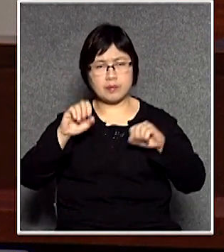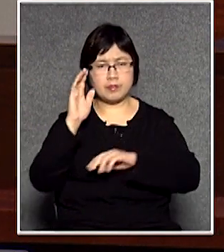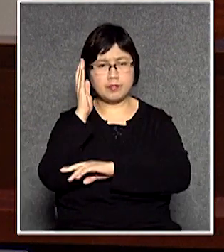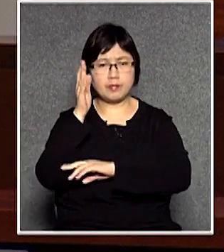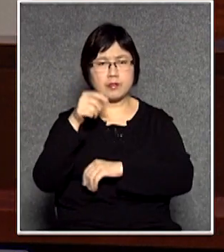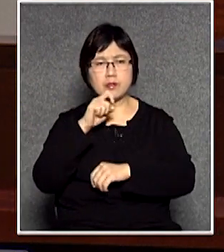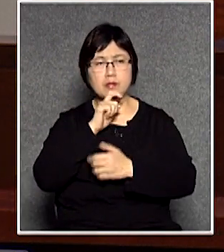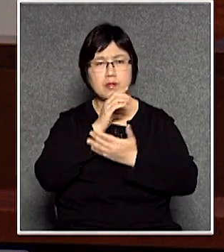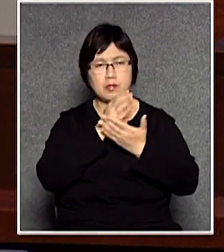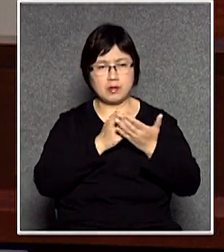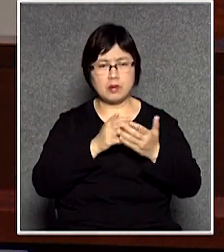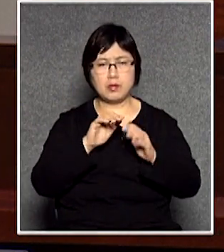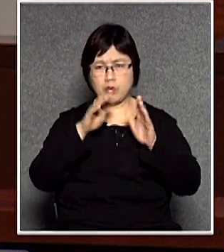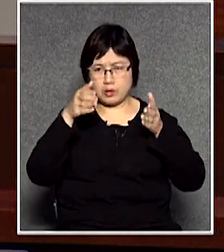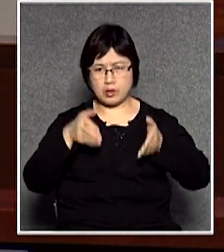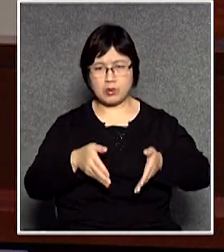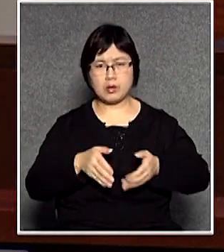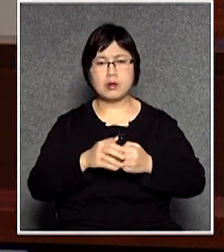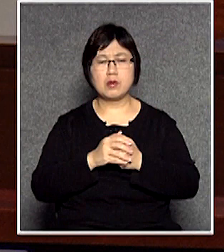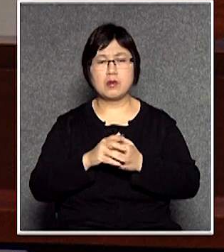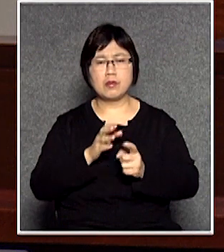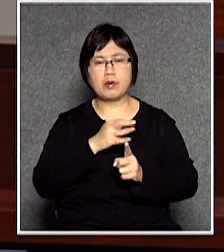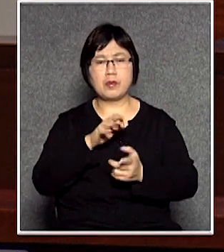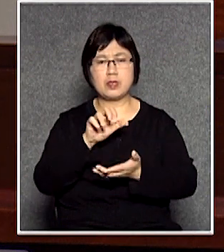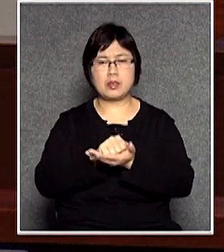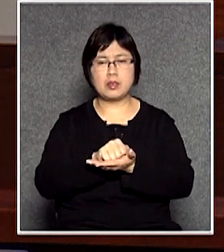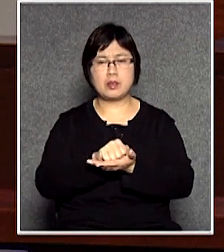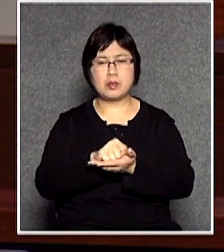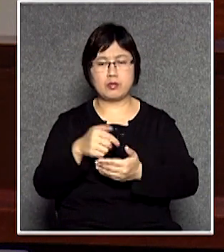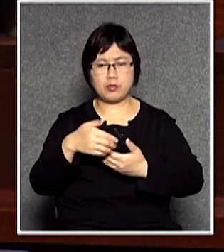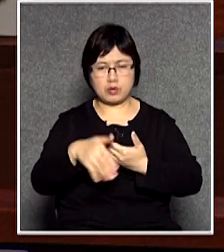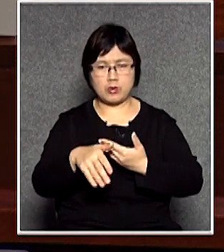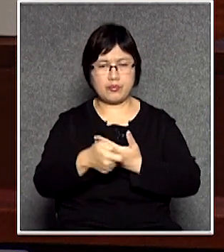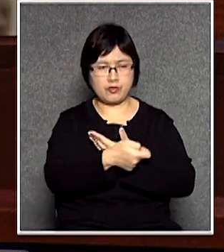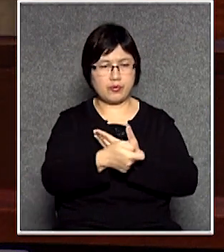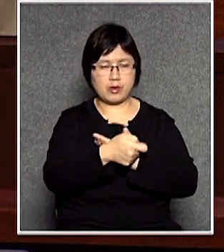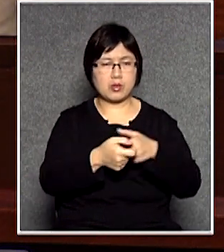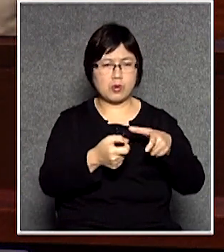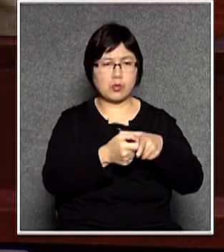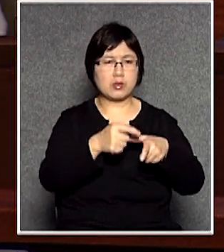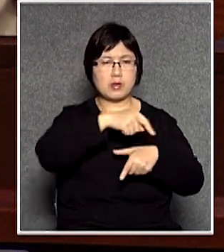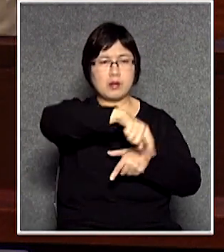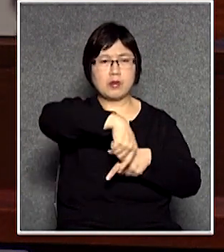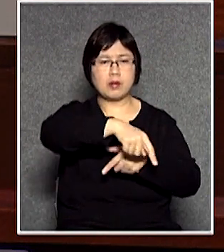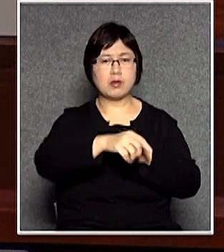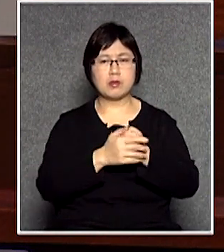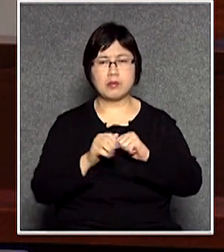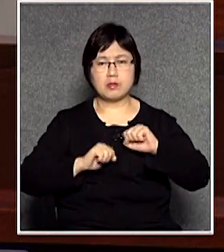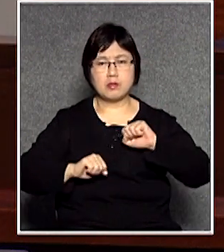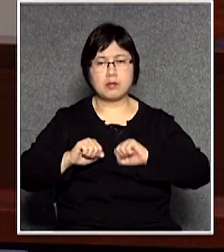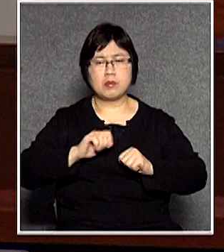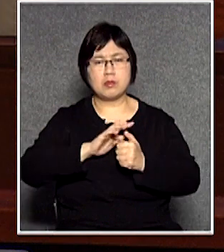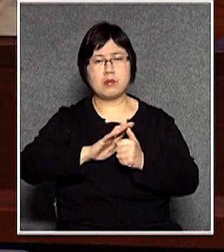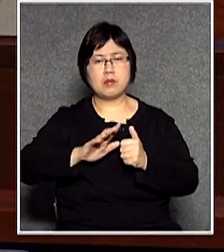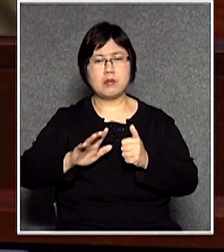到有部分店舖非法佔用他處所前面或者周邊的公眾地方這類行為往往影